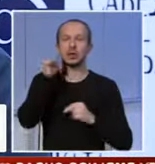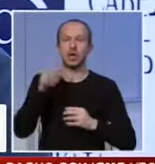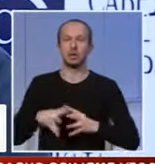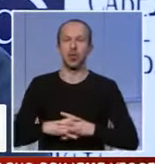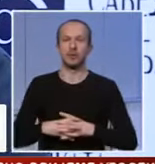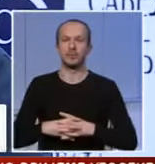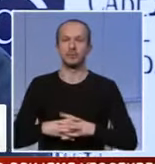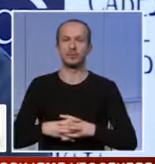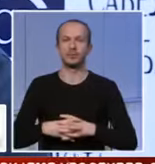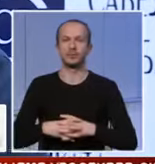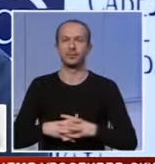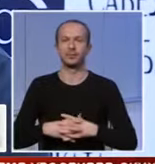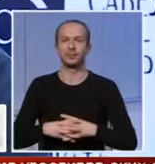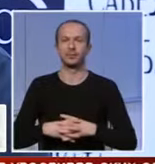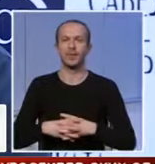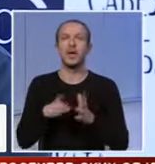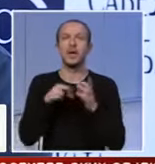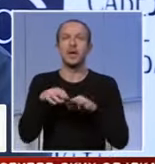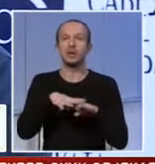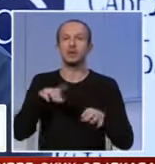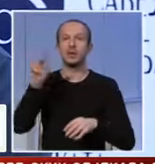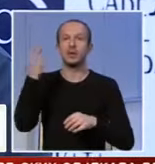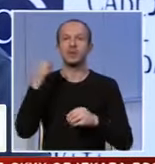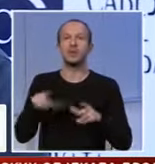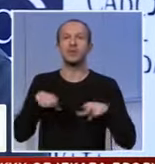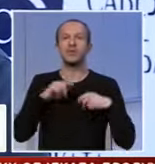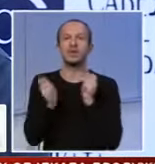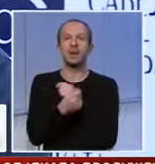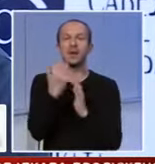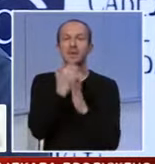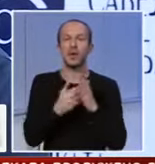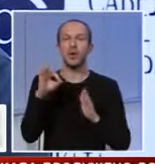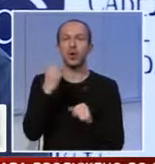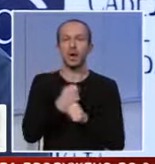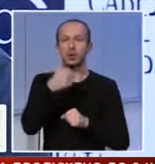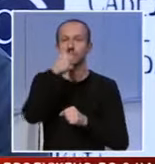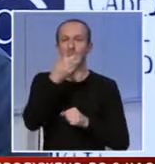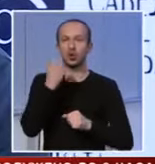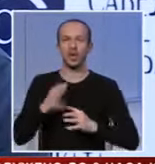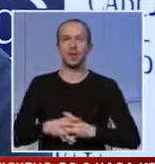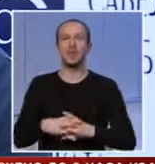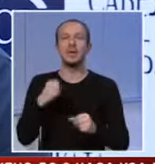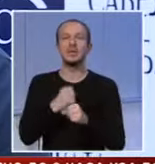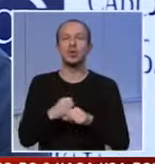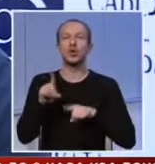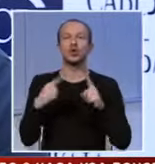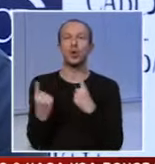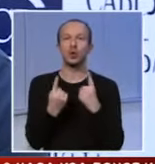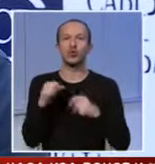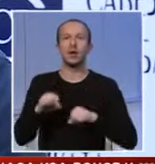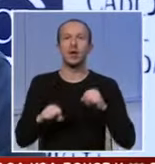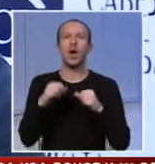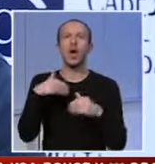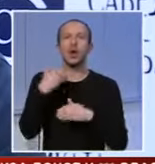na Skupštini Republike Srpske uslanje izmjene zakona o radu što će stvoriti određene uslove ka